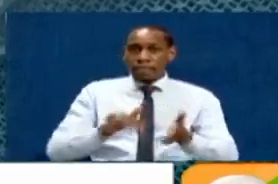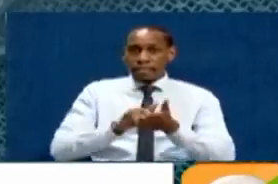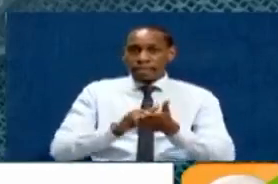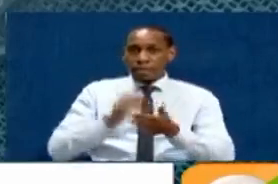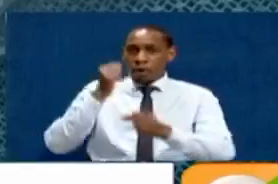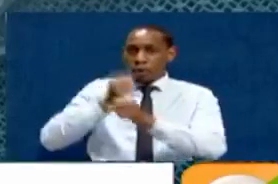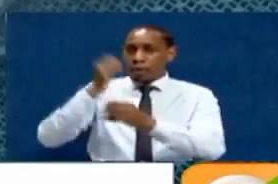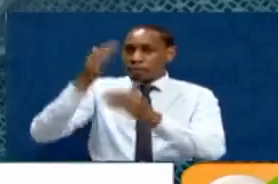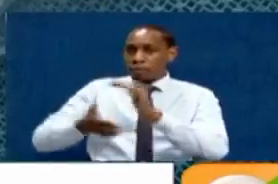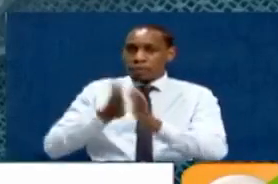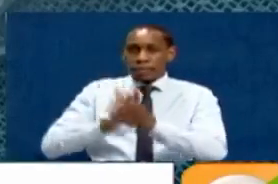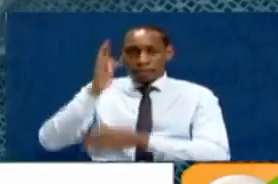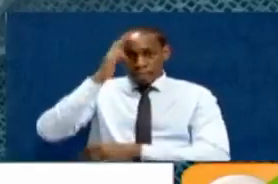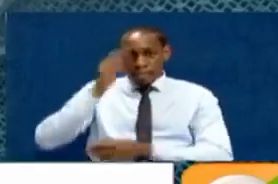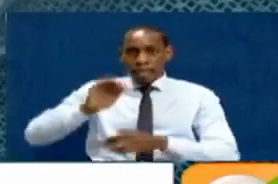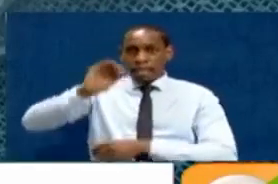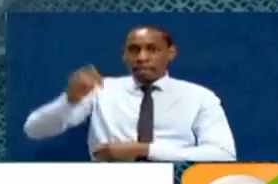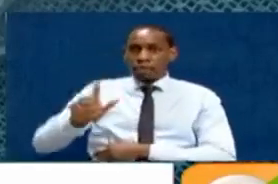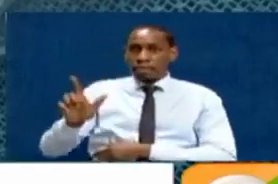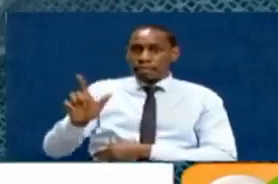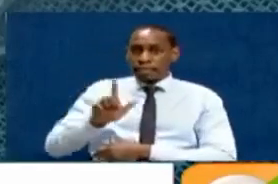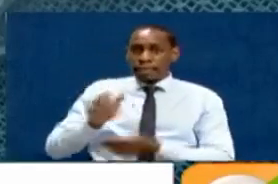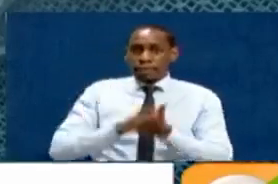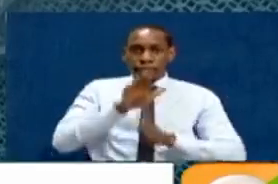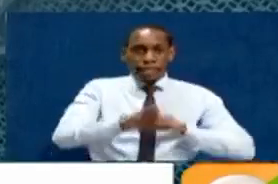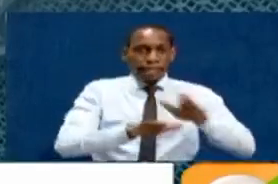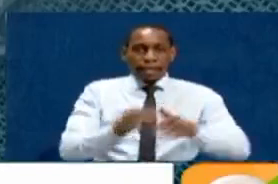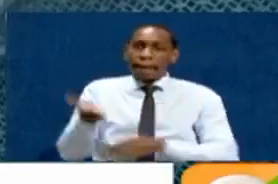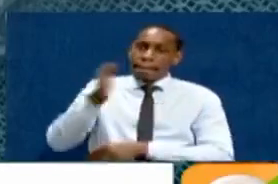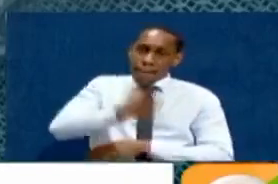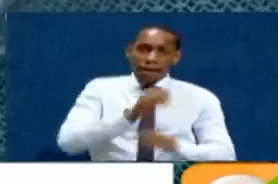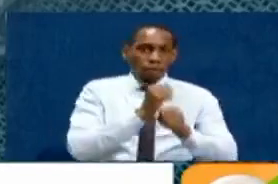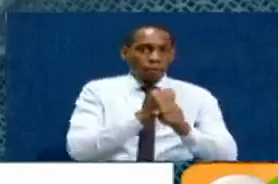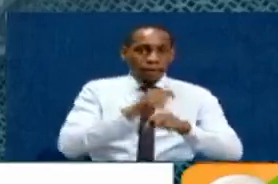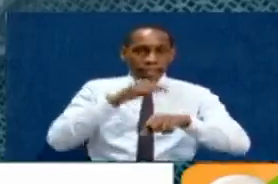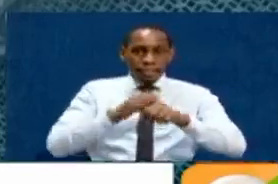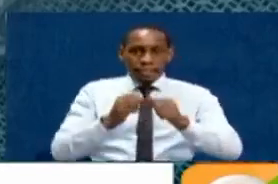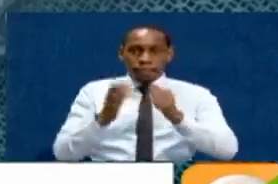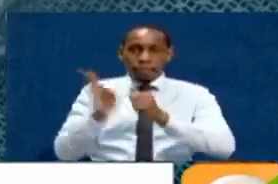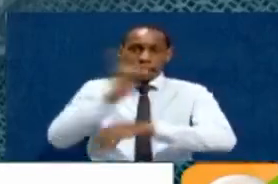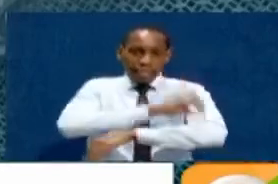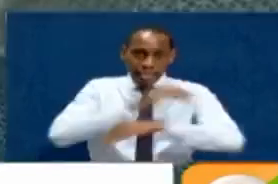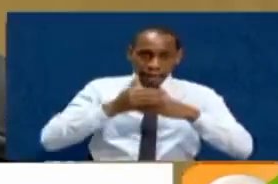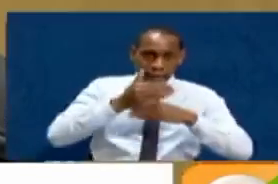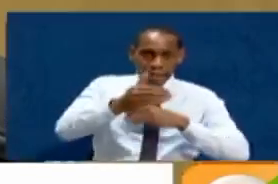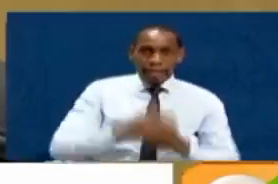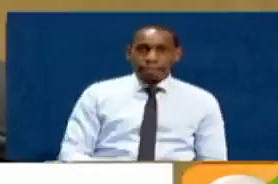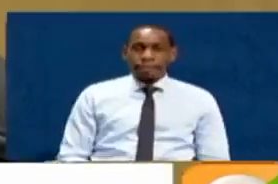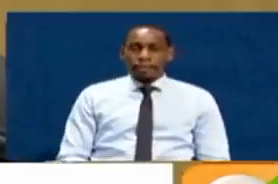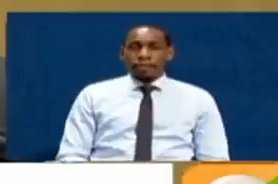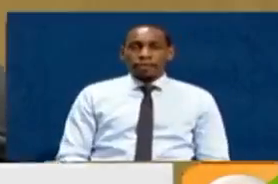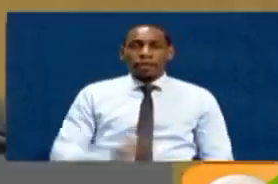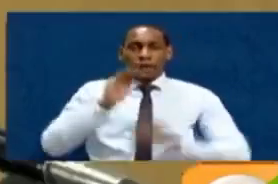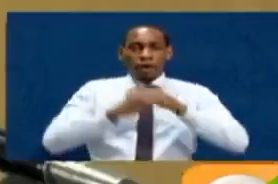walio achisho kazi bila sababu katika county za laikipe na kirinyaga. Warejeswe kazini katika siku kuminane zi jazo. All